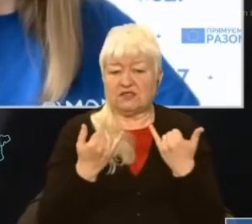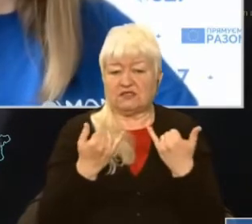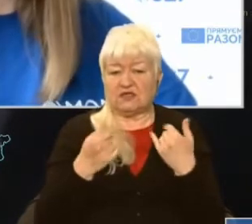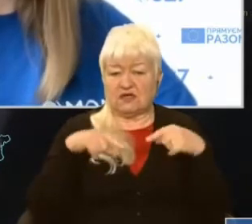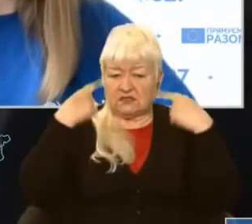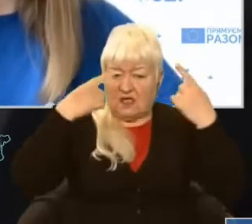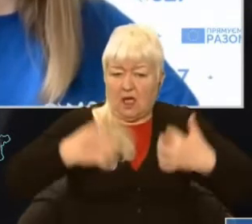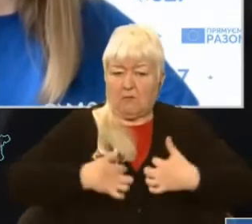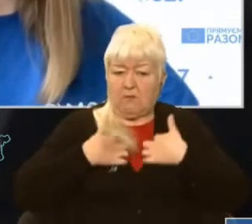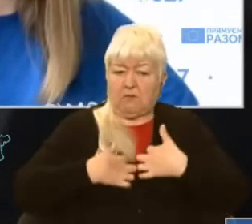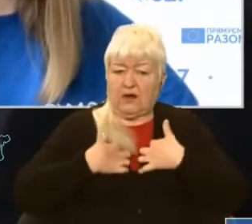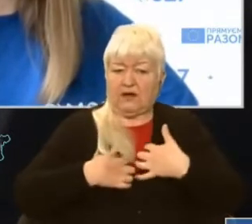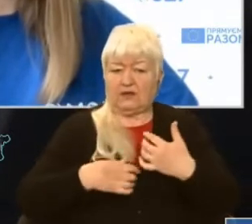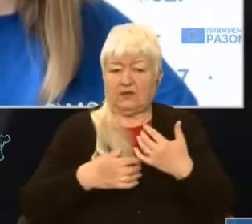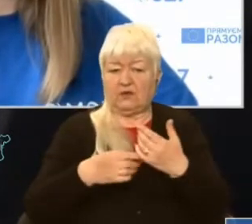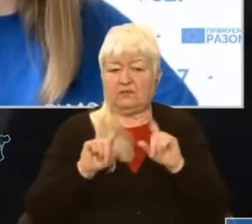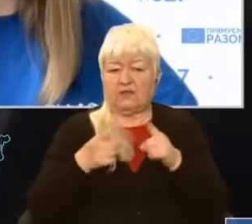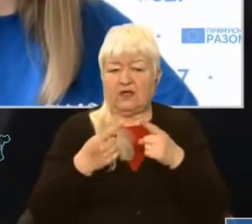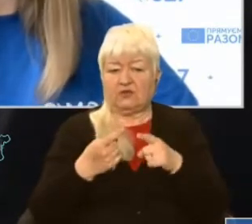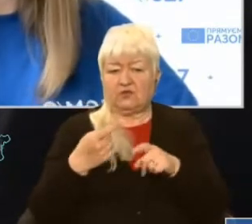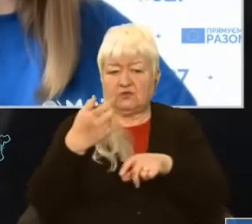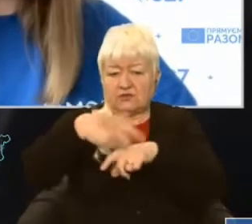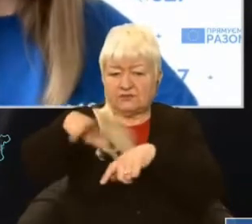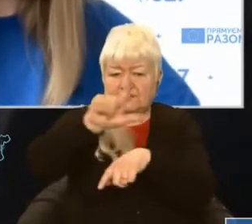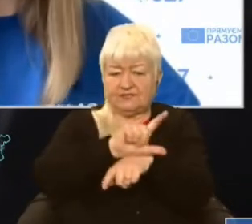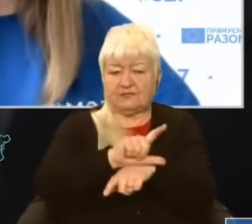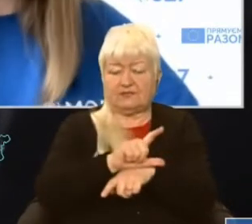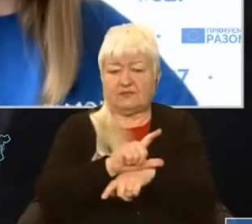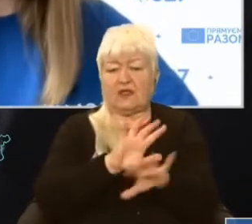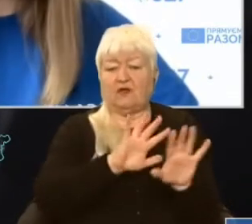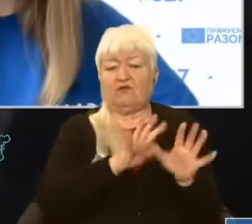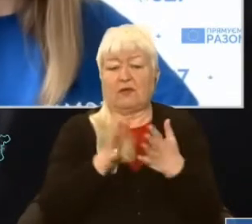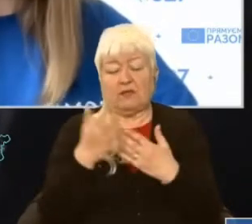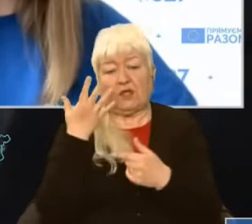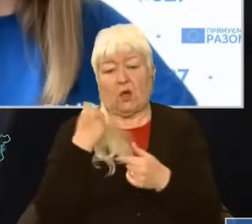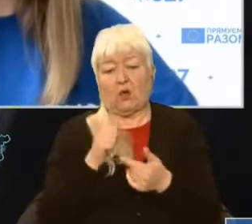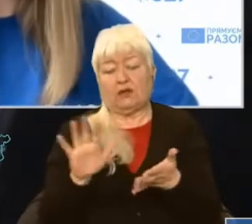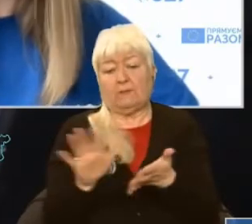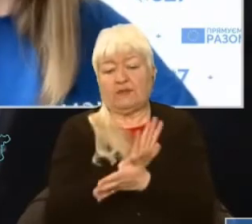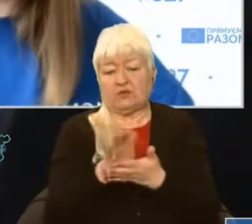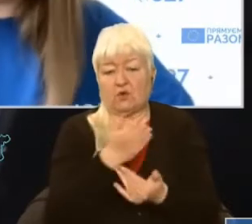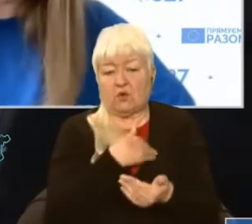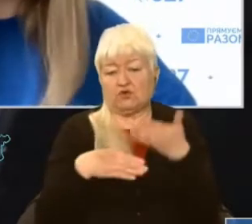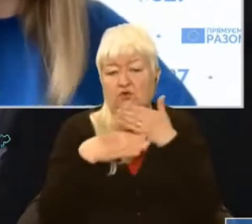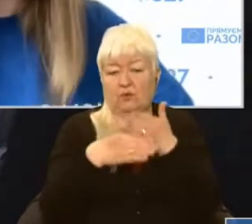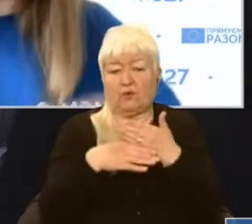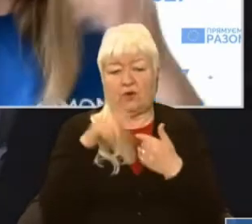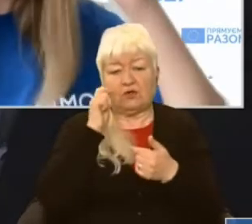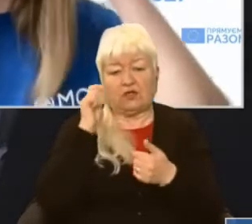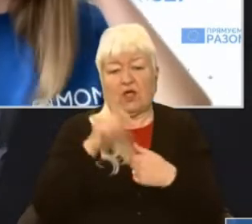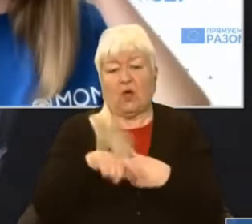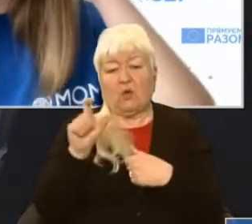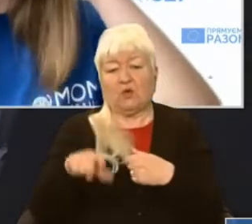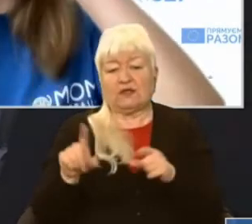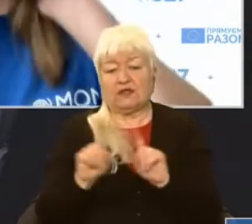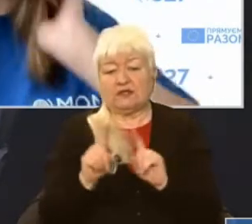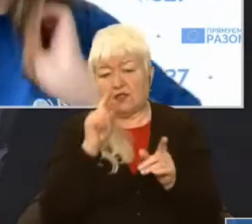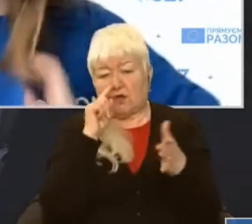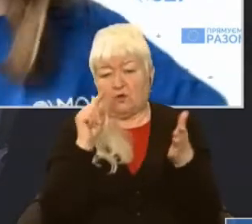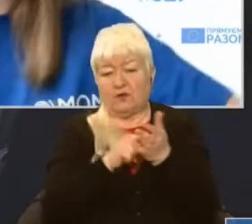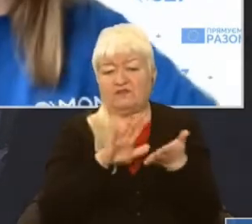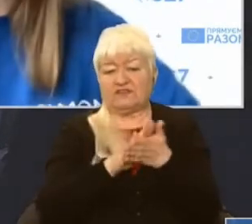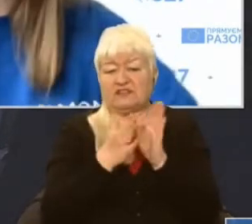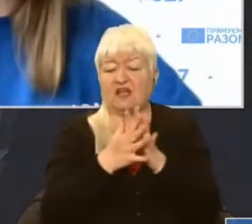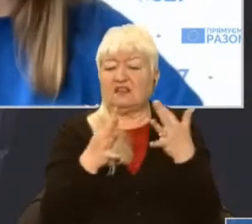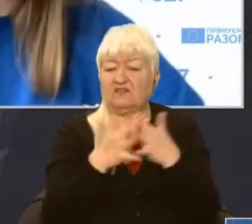дійсно значно більше, в рази, напевно, більше випадків, коли дійсно безкоштовно хочуть допомогти українцям, які зараз опинилися в стані